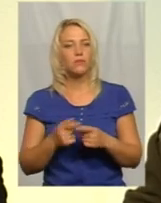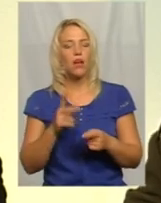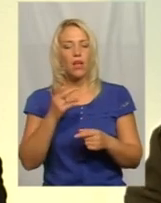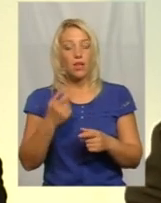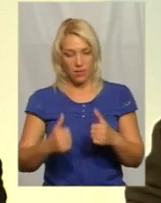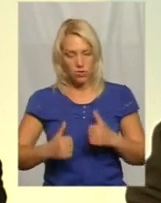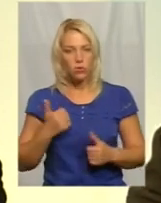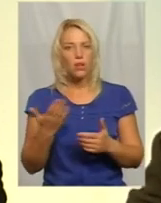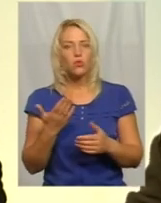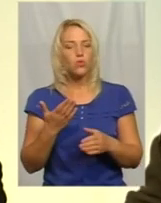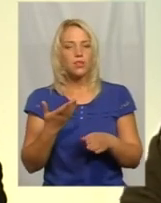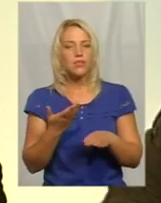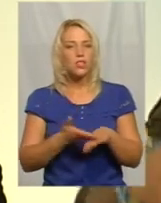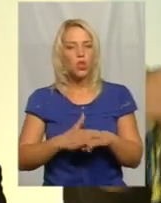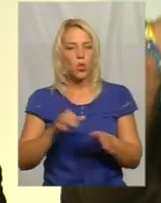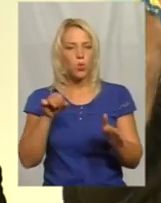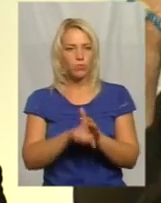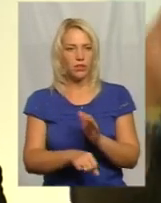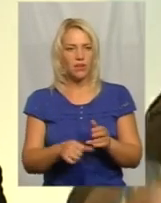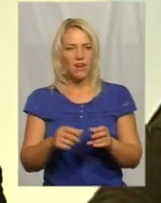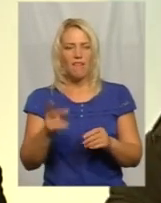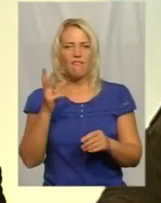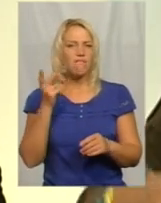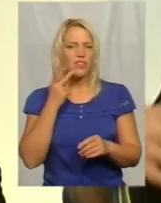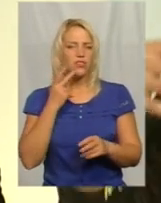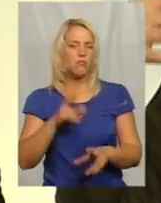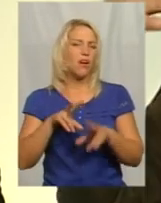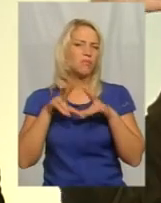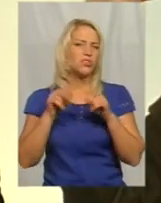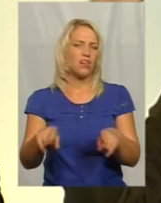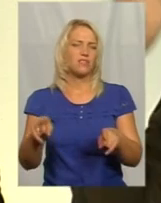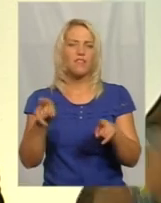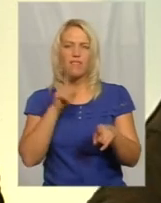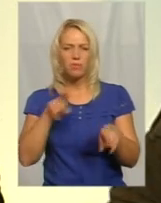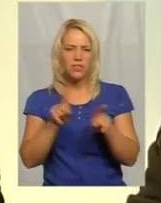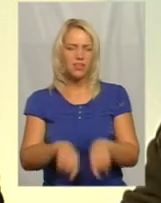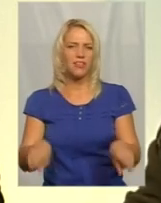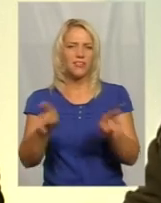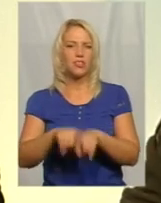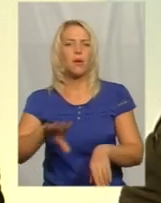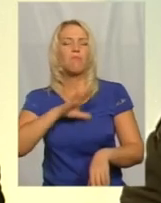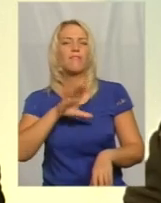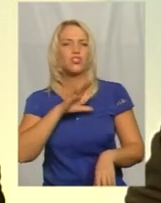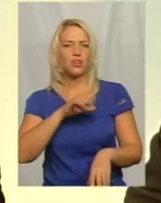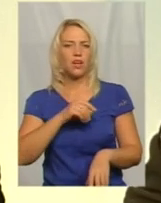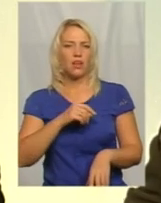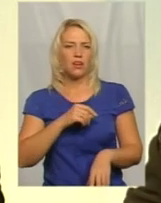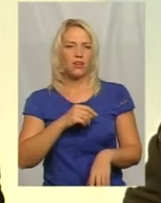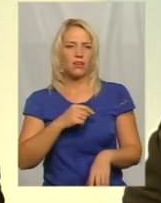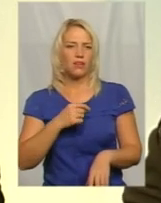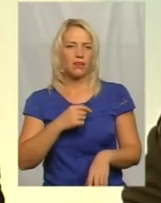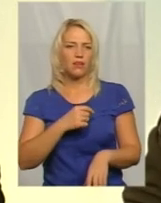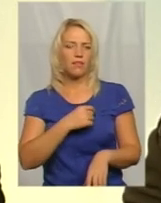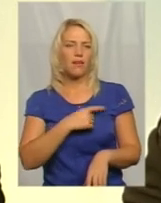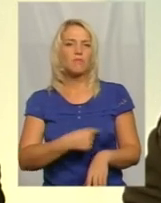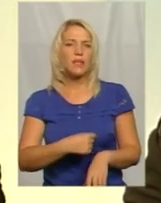посулами, які вечними об'єднаннями, одних і тих же бувших комсомольців і комсомолок,